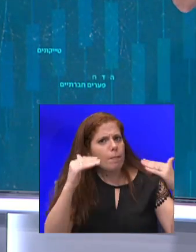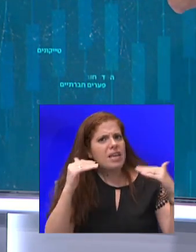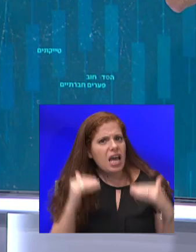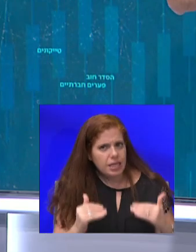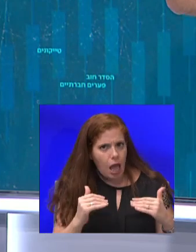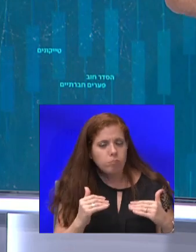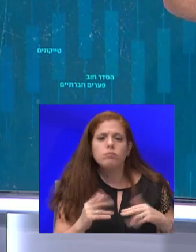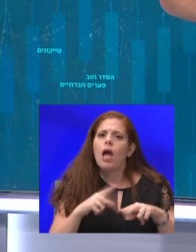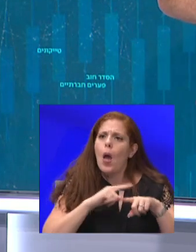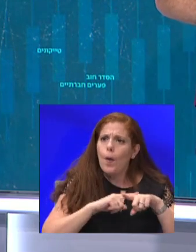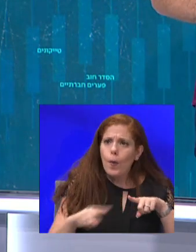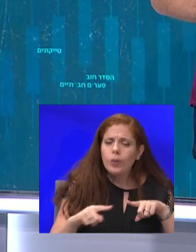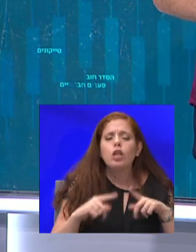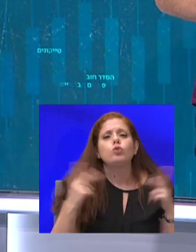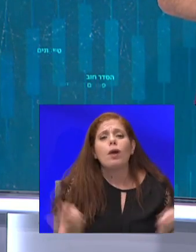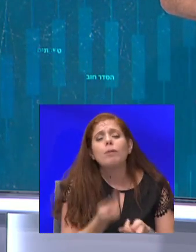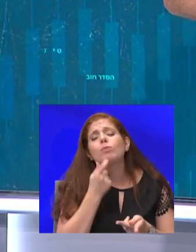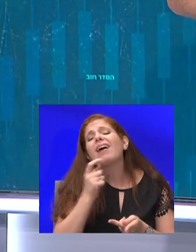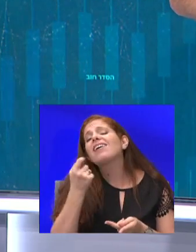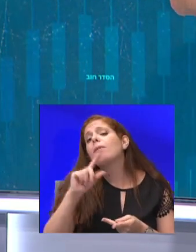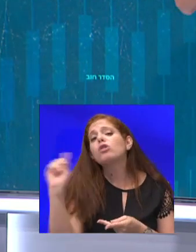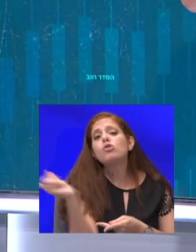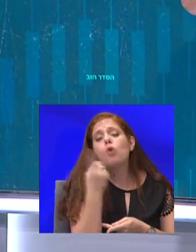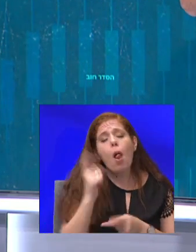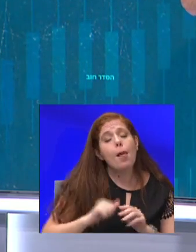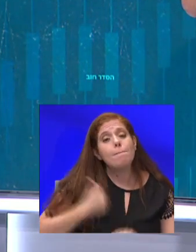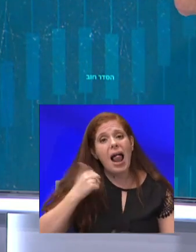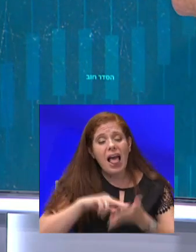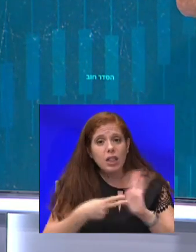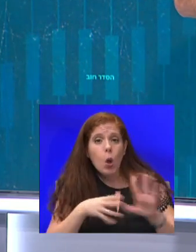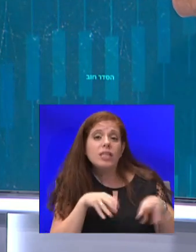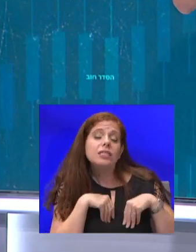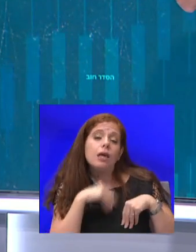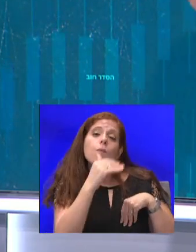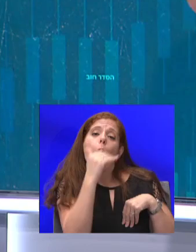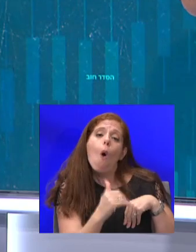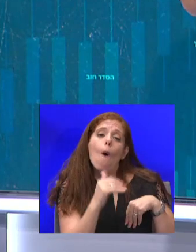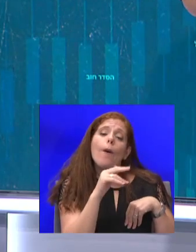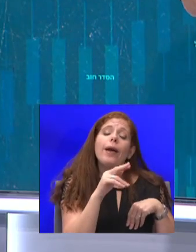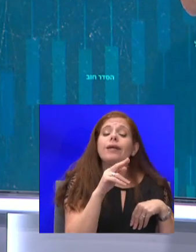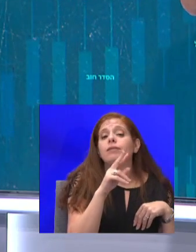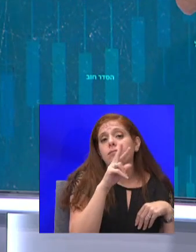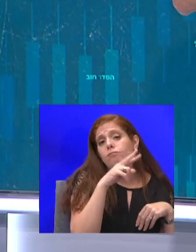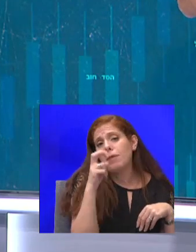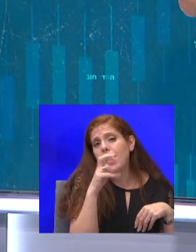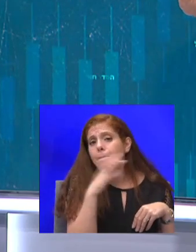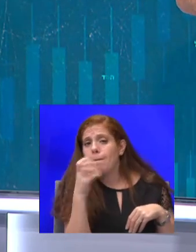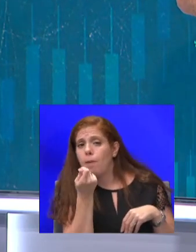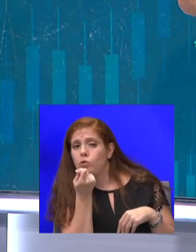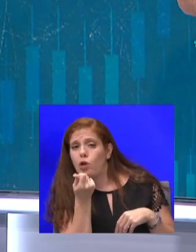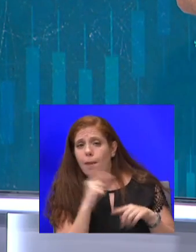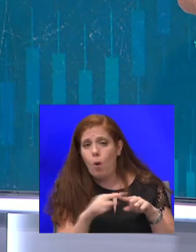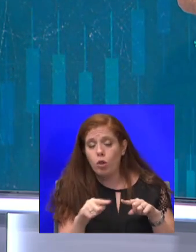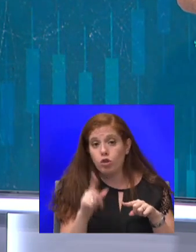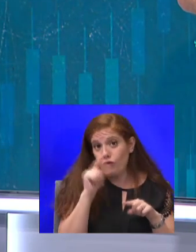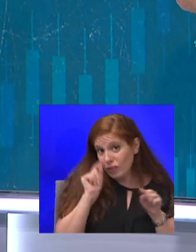כמעט כל בעלי הדירות הסכימו להנחה של 200-400 שקל לחודש על המחיר הראשוני שביקשו. וזו רק תל אביב. אנשים כתבו לי סיפורים